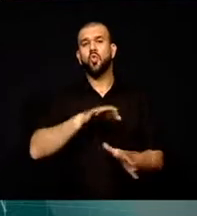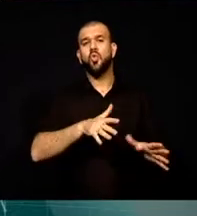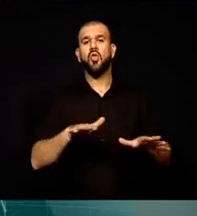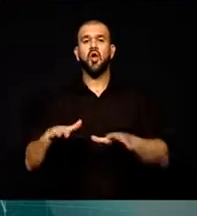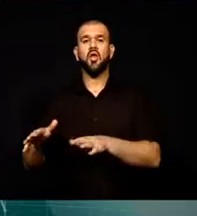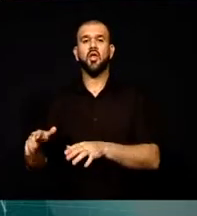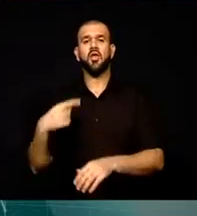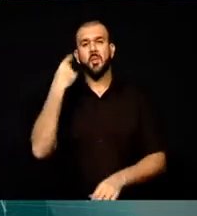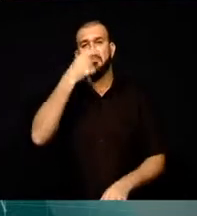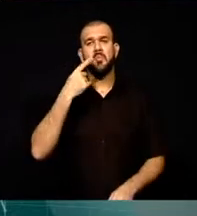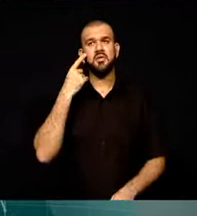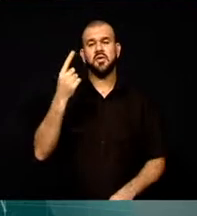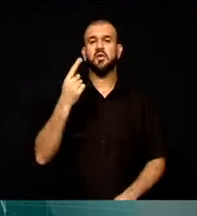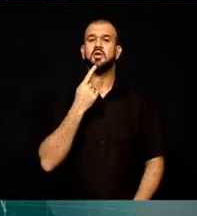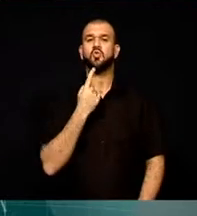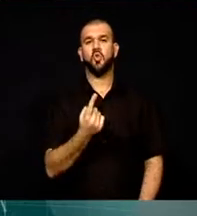söyledi.